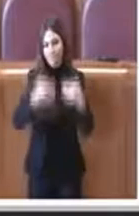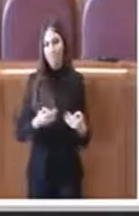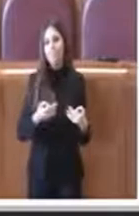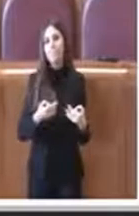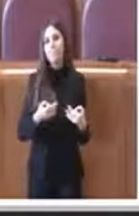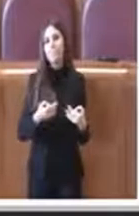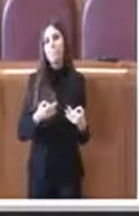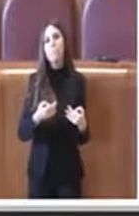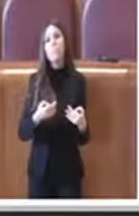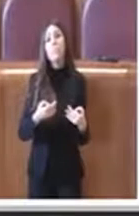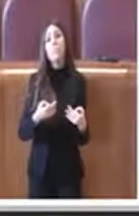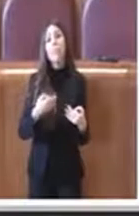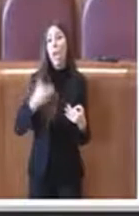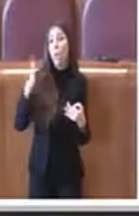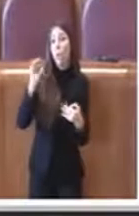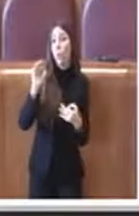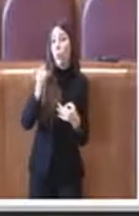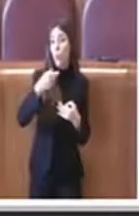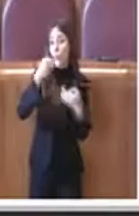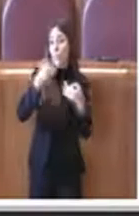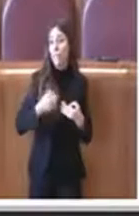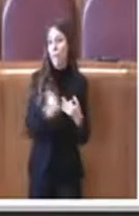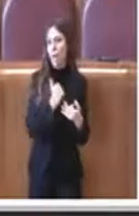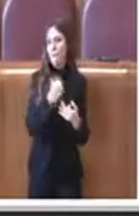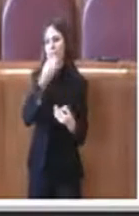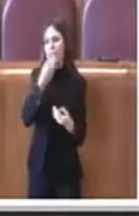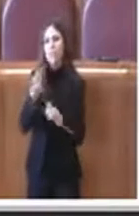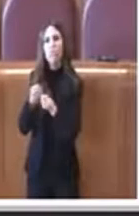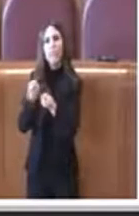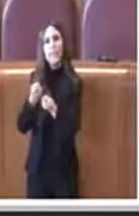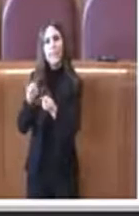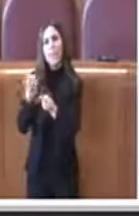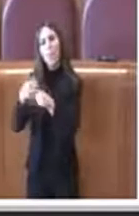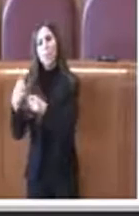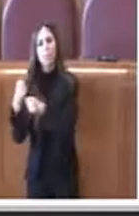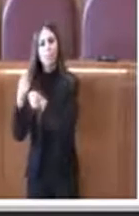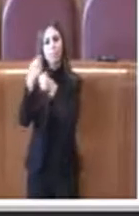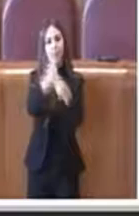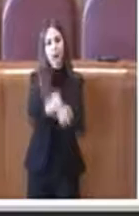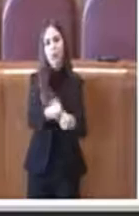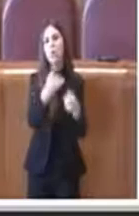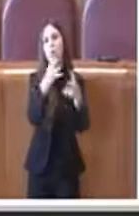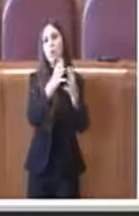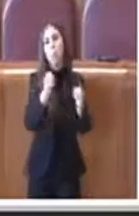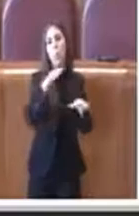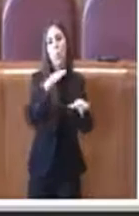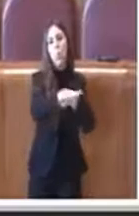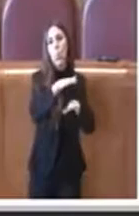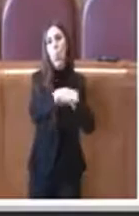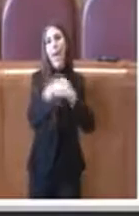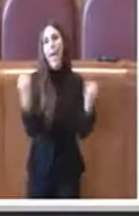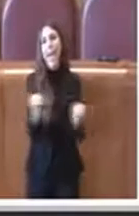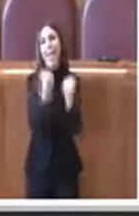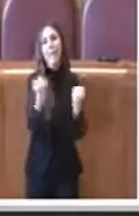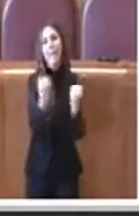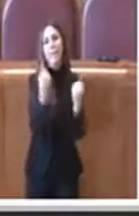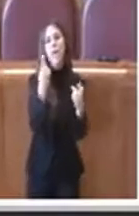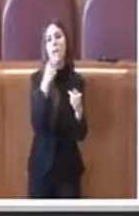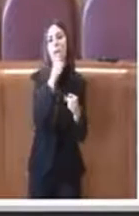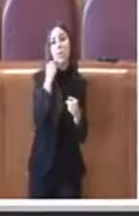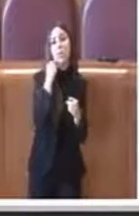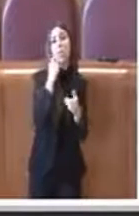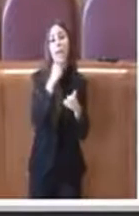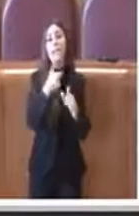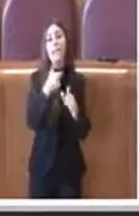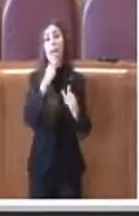intenderanno intraprendere e quindi la cabina di regia demanda alle strutture competenti le attività seguenti necessarie alla